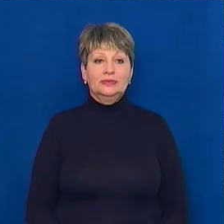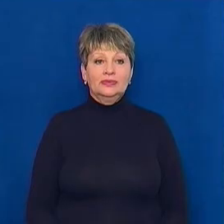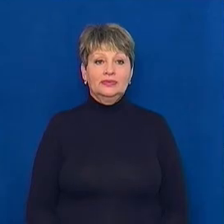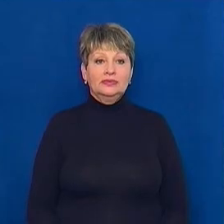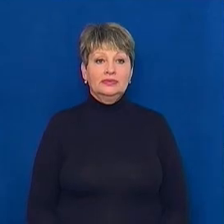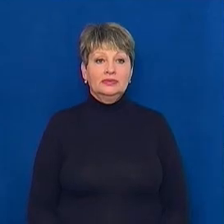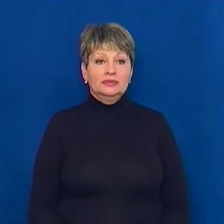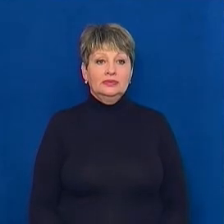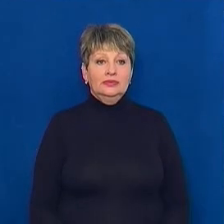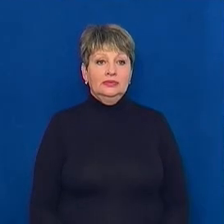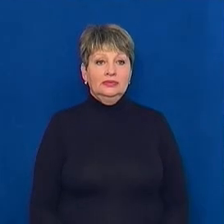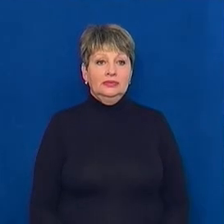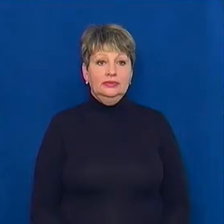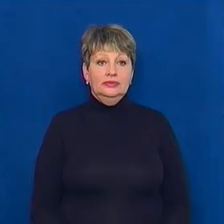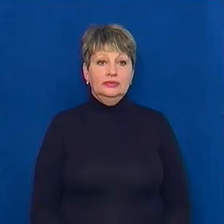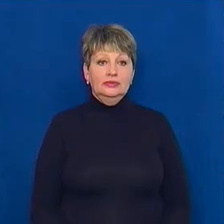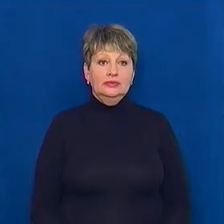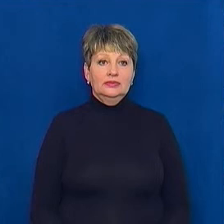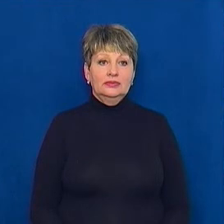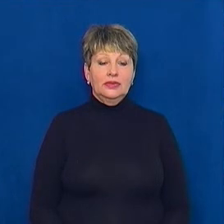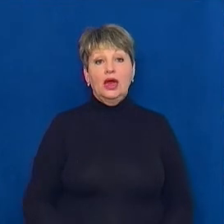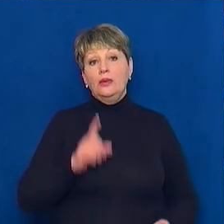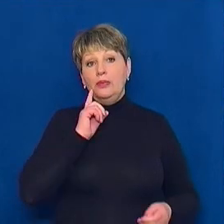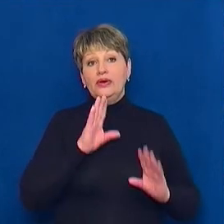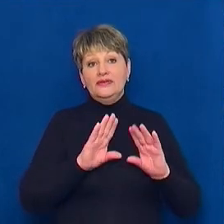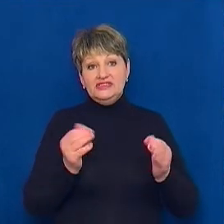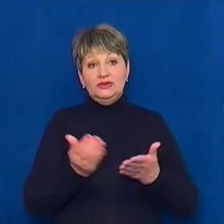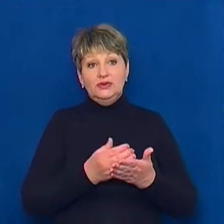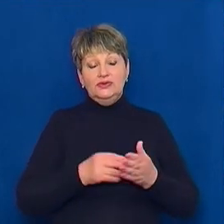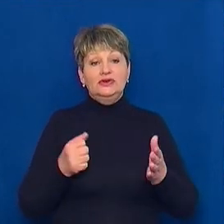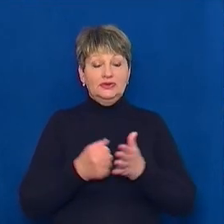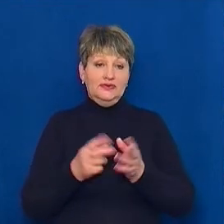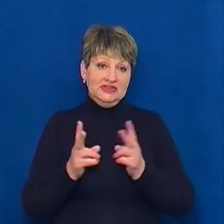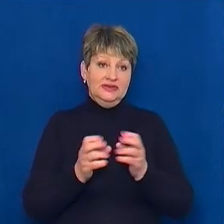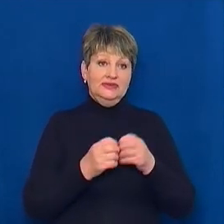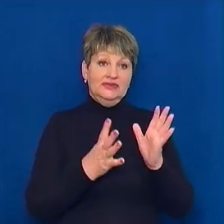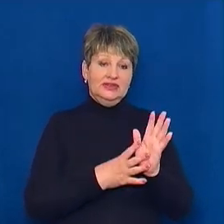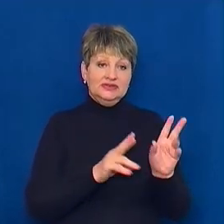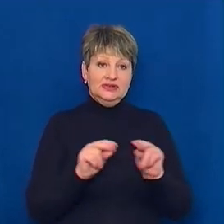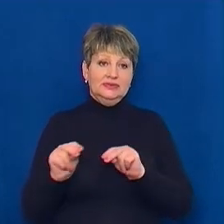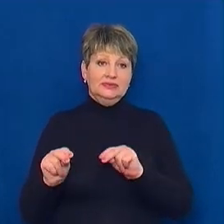новини на Суспільному, Черкаси. І наразі це всі новини. До зустрічі о 19-й.